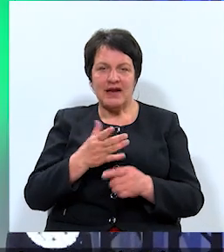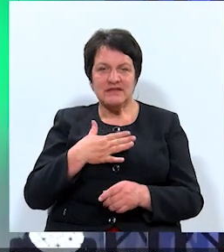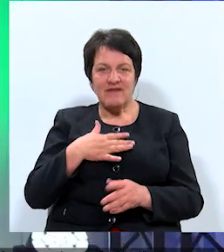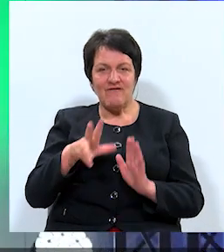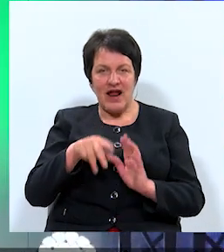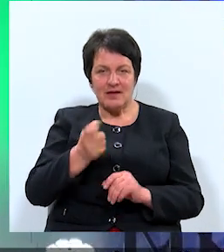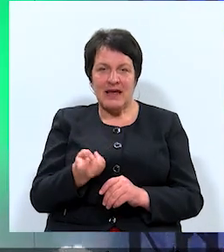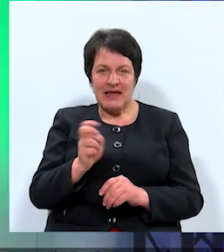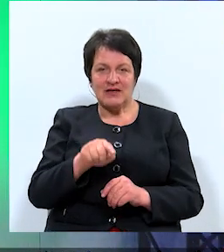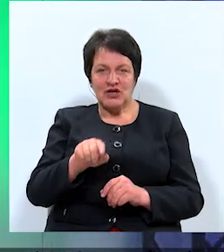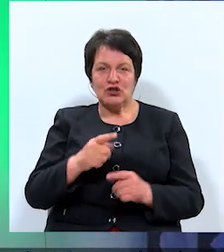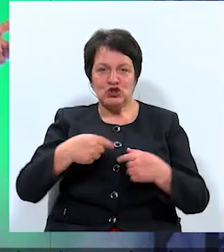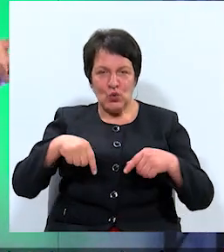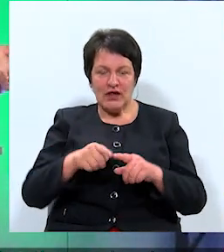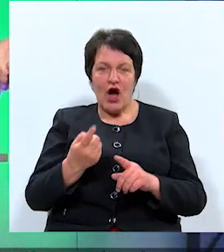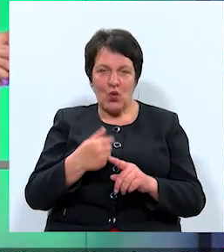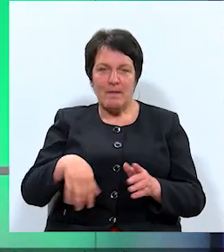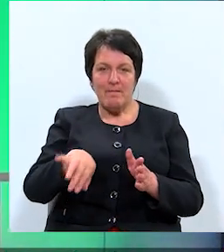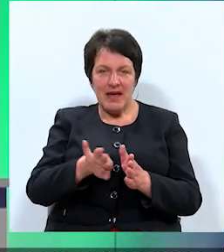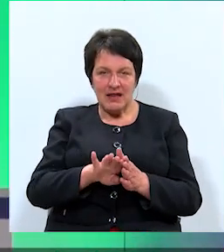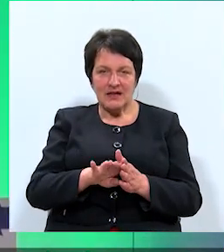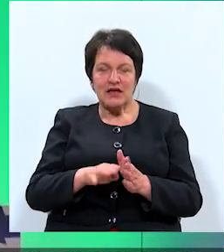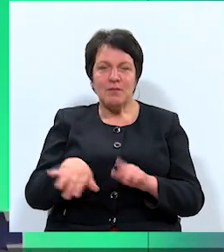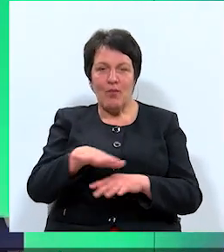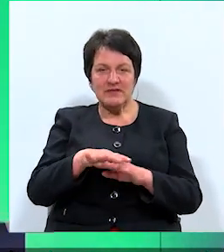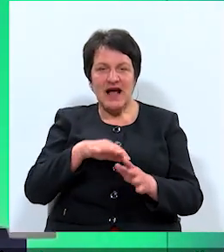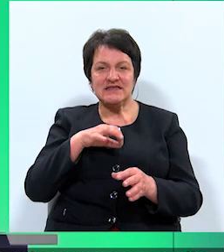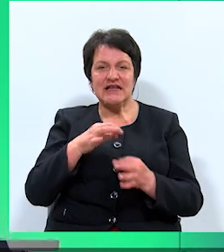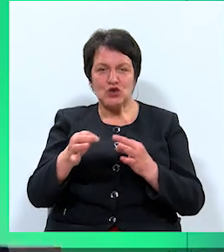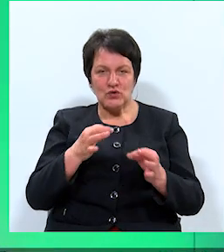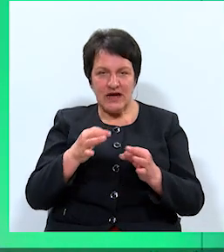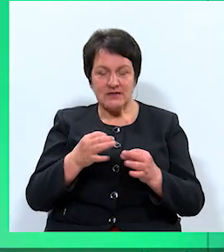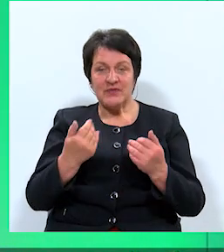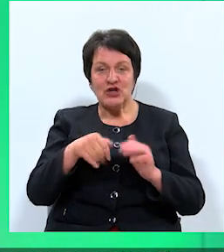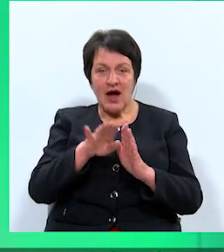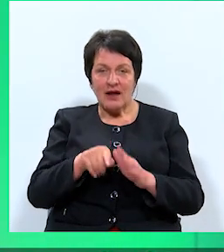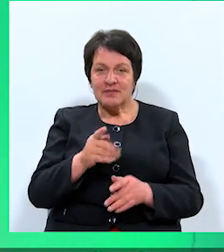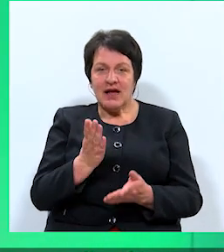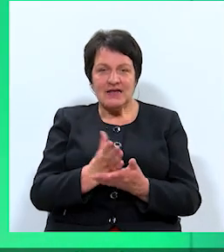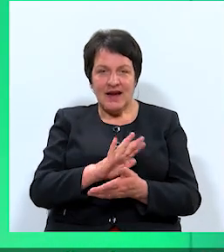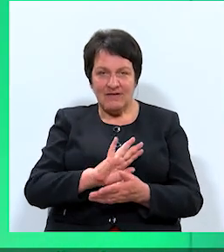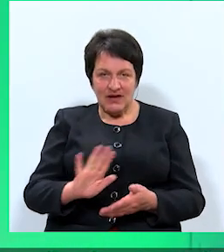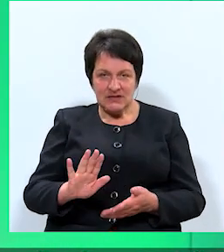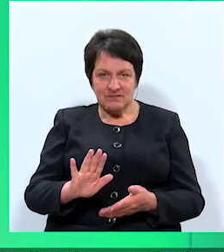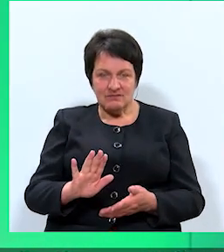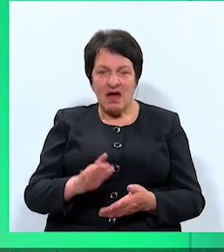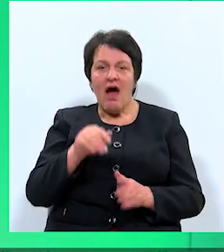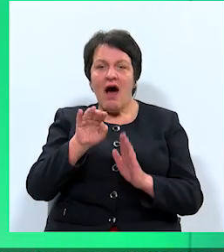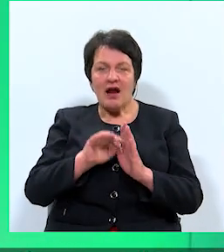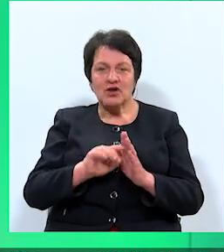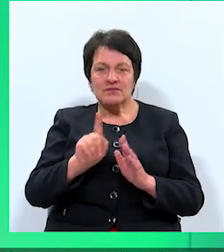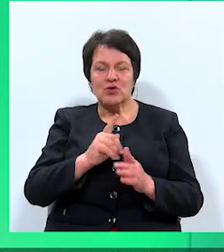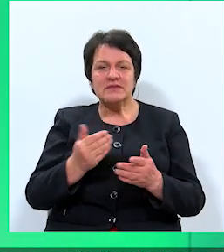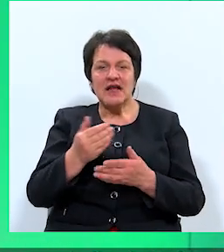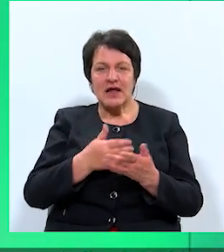vēlētājiem ierasties šeit studijā un piedalīties publiskās diskusijā. Šajā redījumā tas arī viss. Atgādināšu, redījums